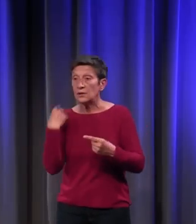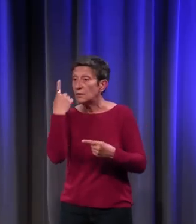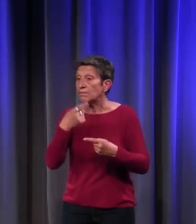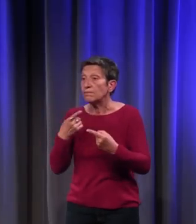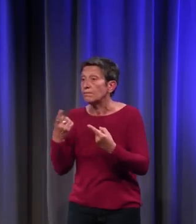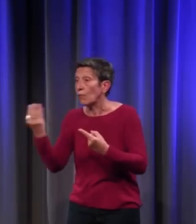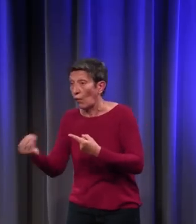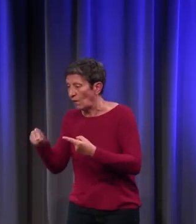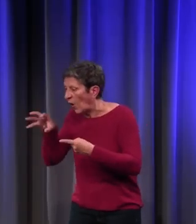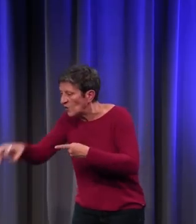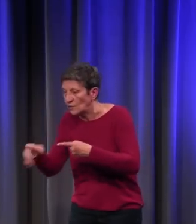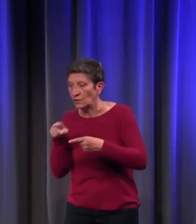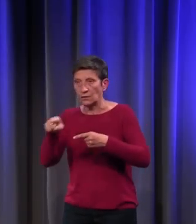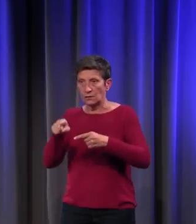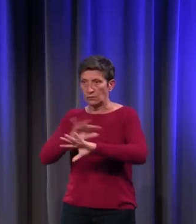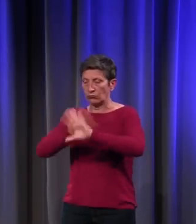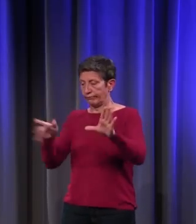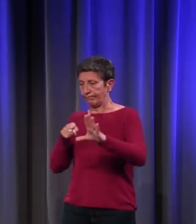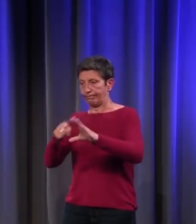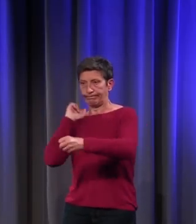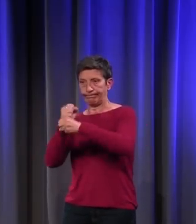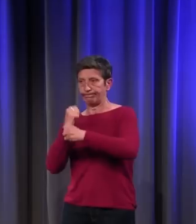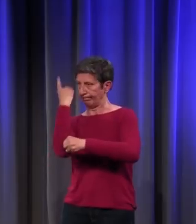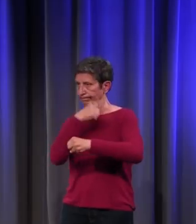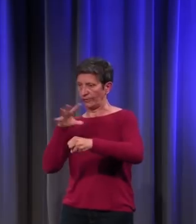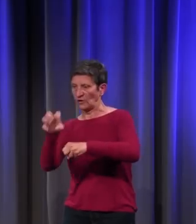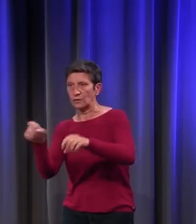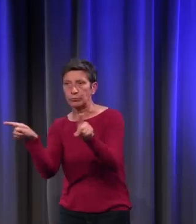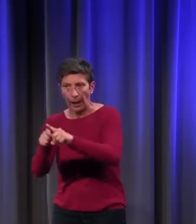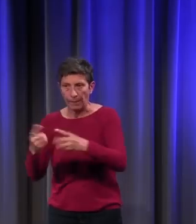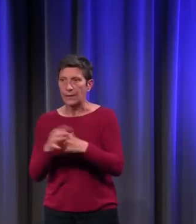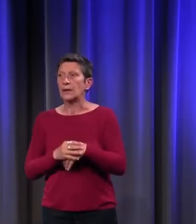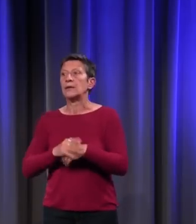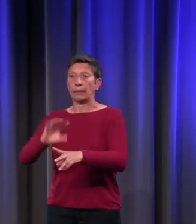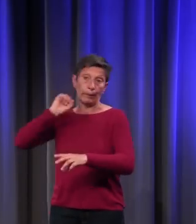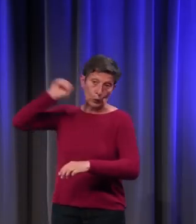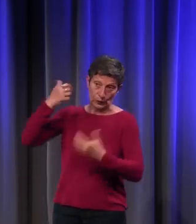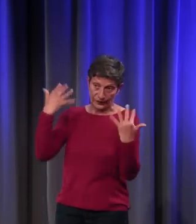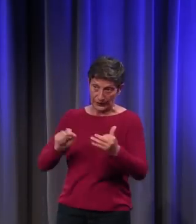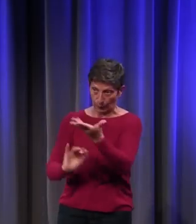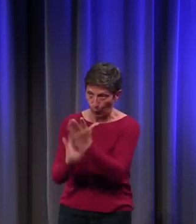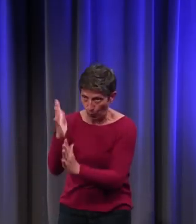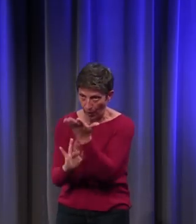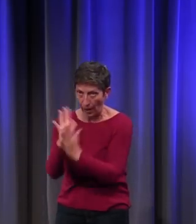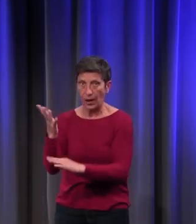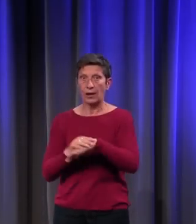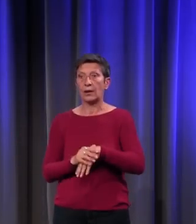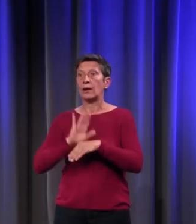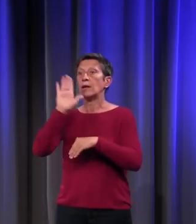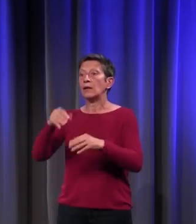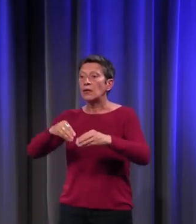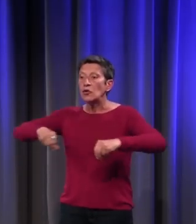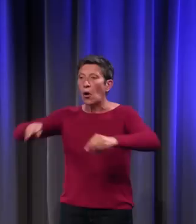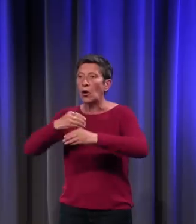mutilé le nouveau-né. Une fois qu'elle a été pendue, on a brûlé et jeté ses